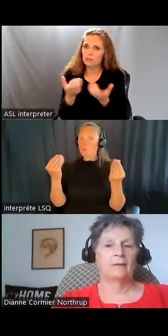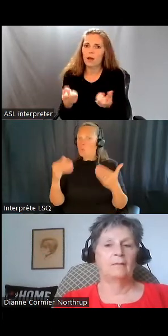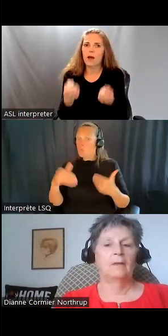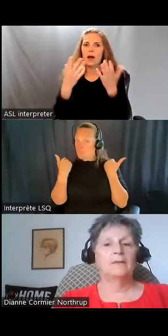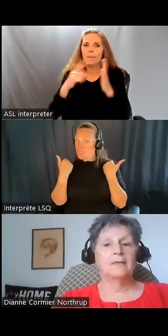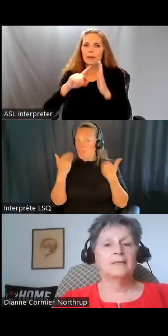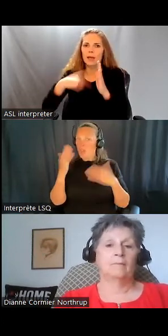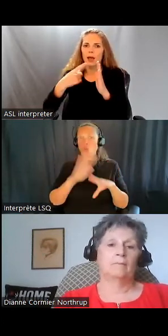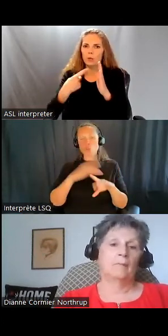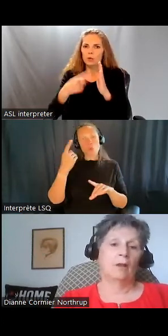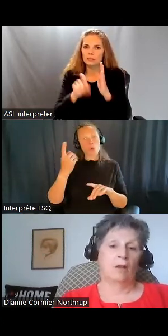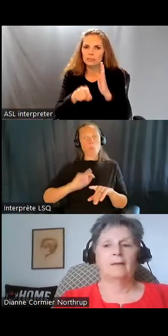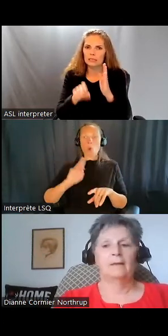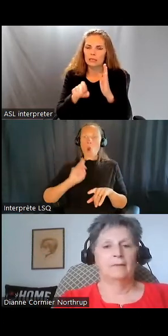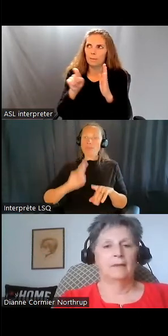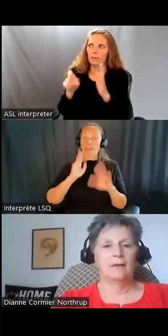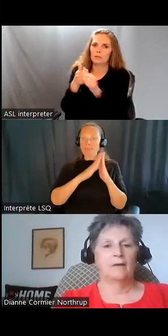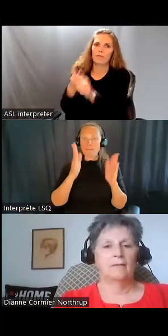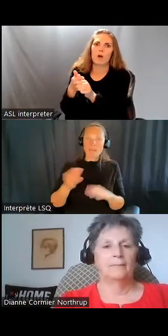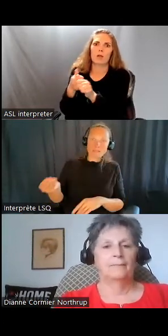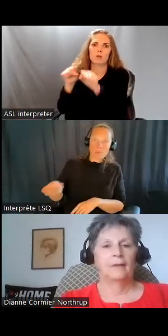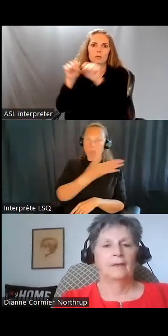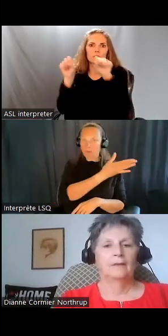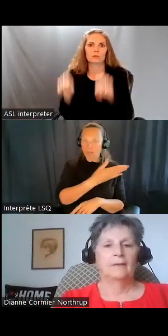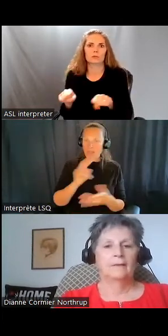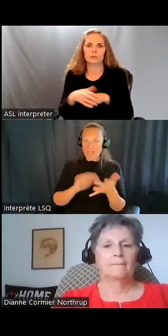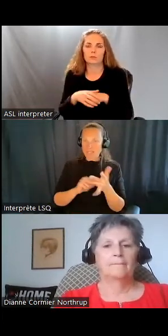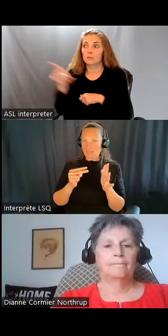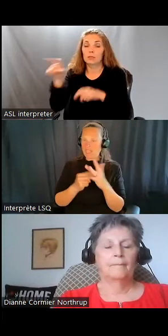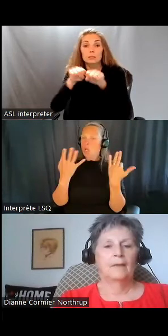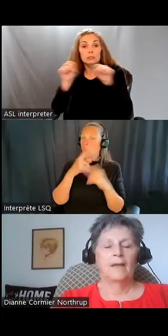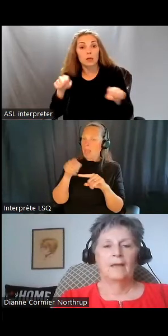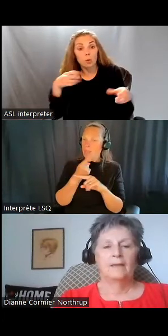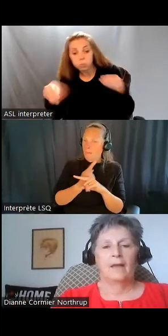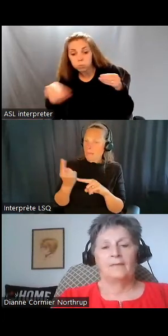dans le système, la mesure du nombre d'heures de soins dont vous avez besoin.